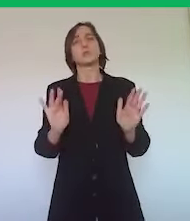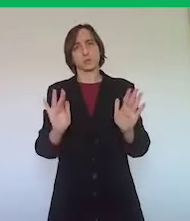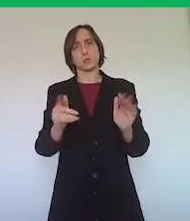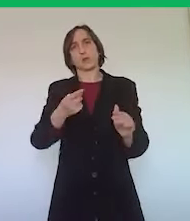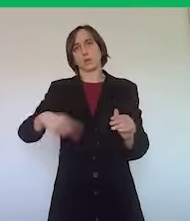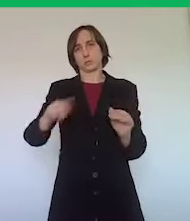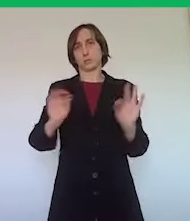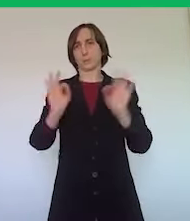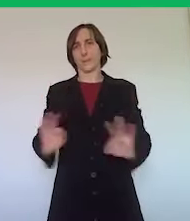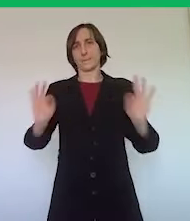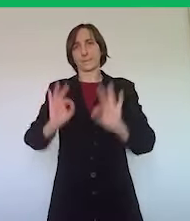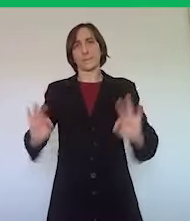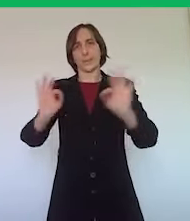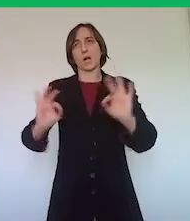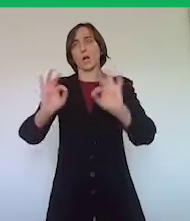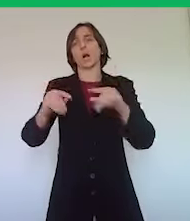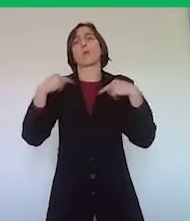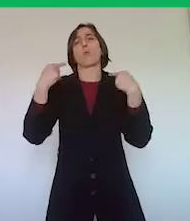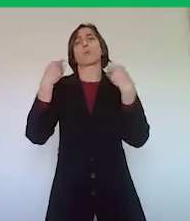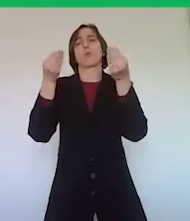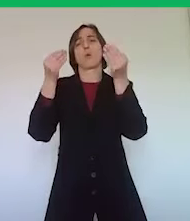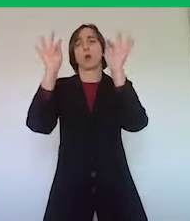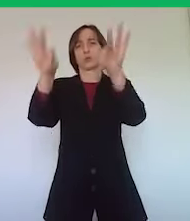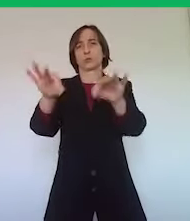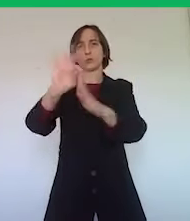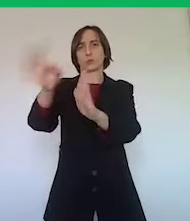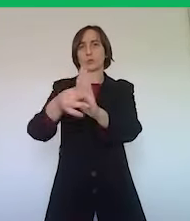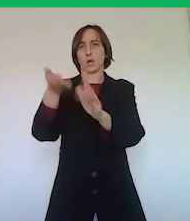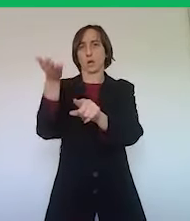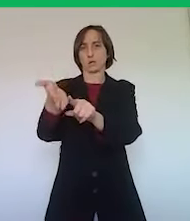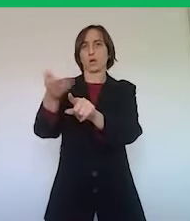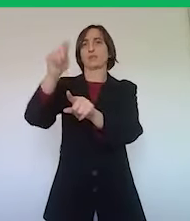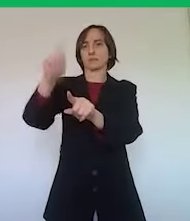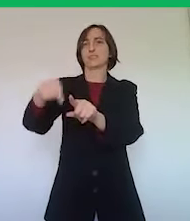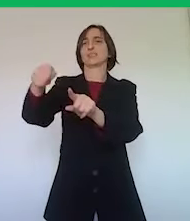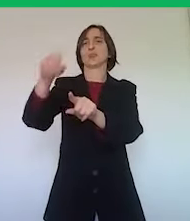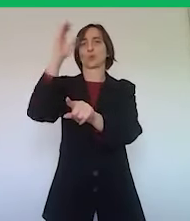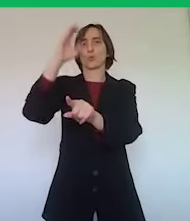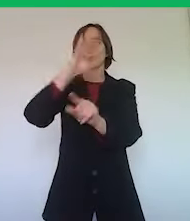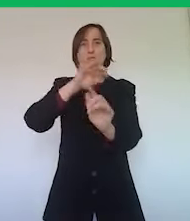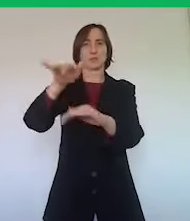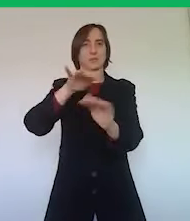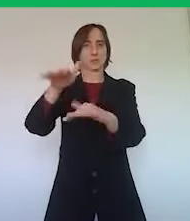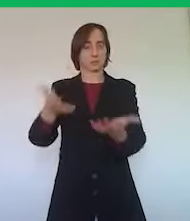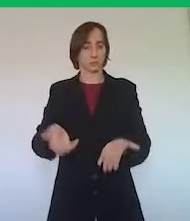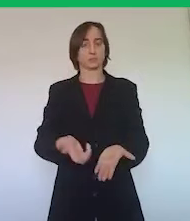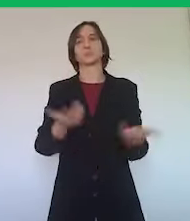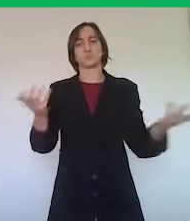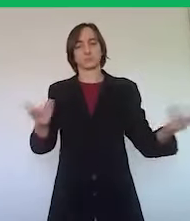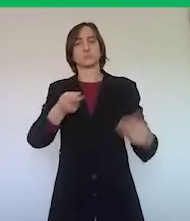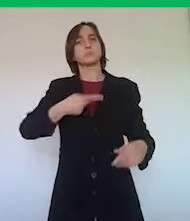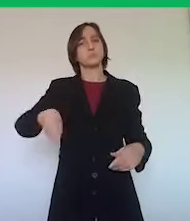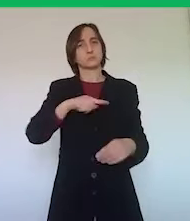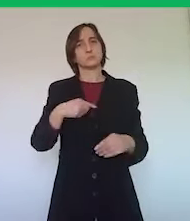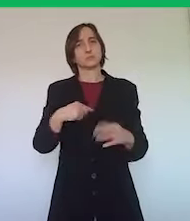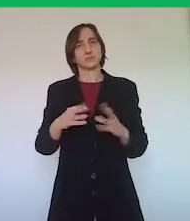però dobbiamo prepararci per la data in cui sarà possibile accogliere i turisti e noi lo